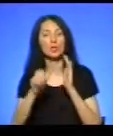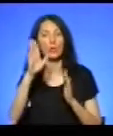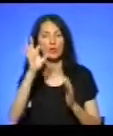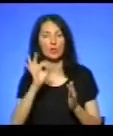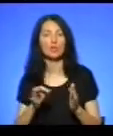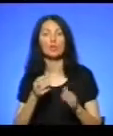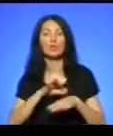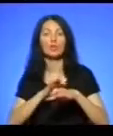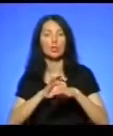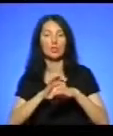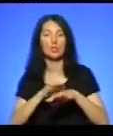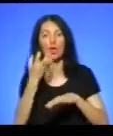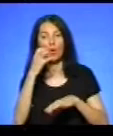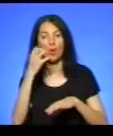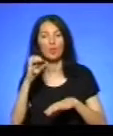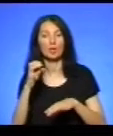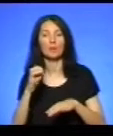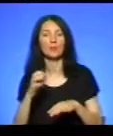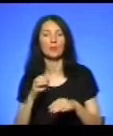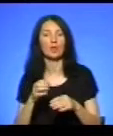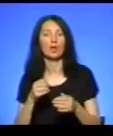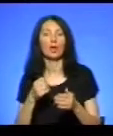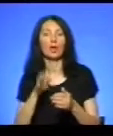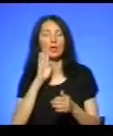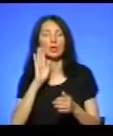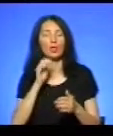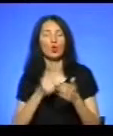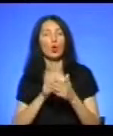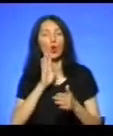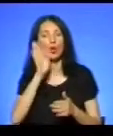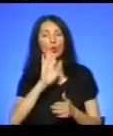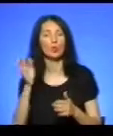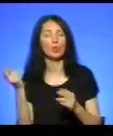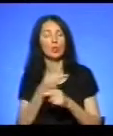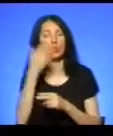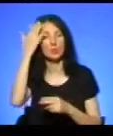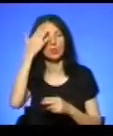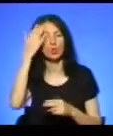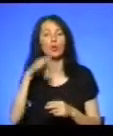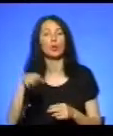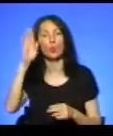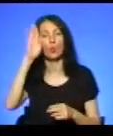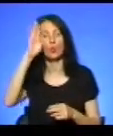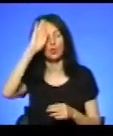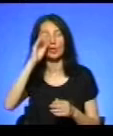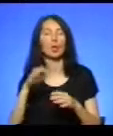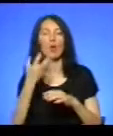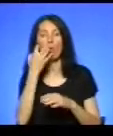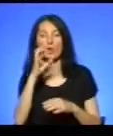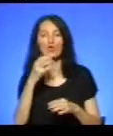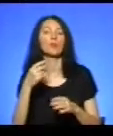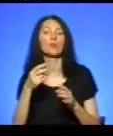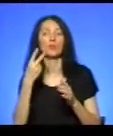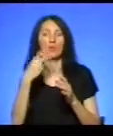комбінованого характеру пацієнтка до ранку буде непритомною. У чоловіка опечені 15% тіла, опіки поверхневі і